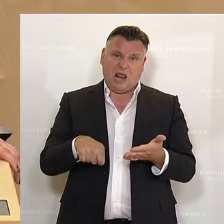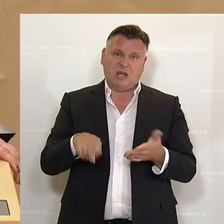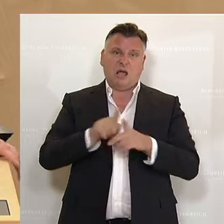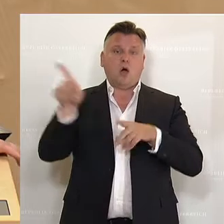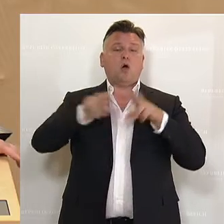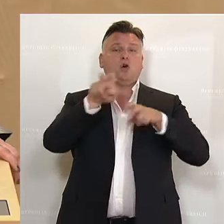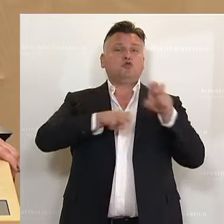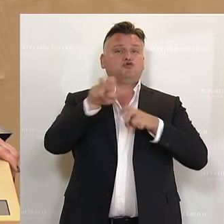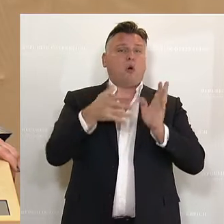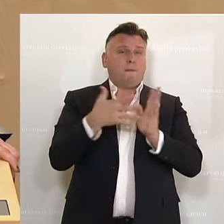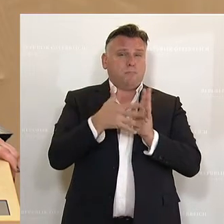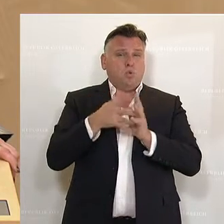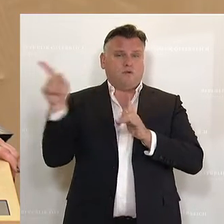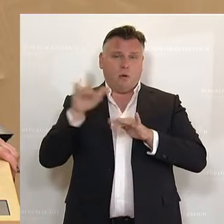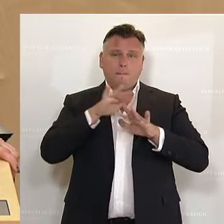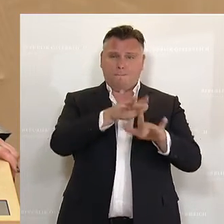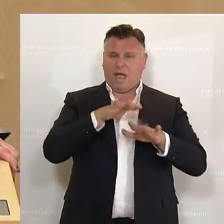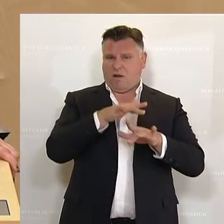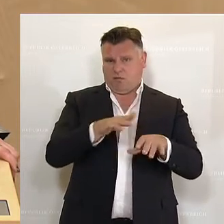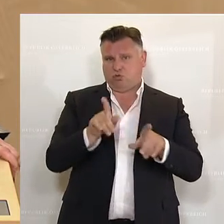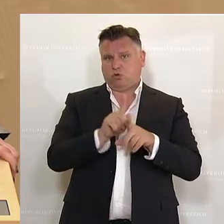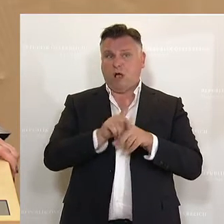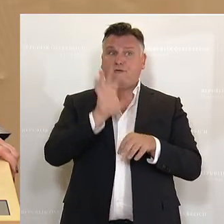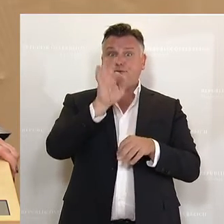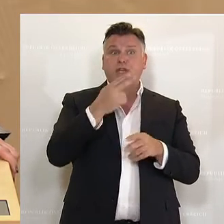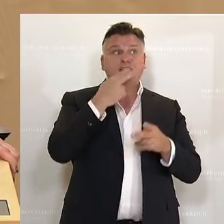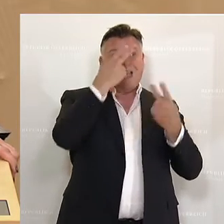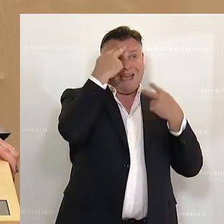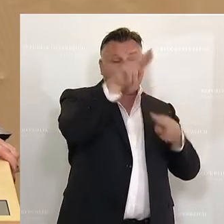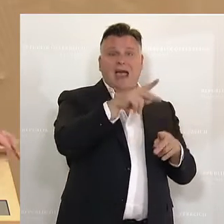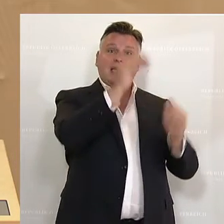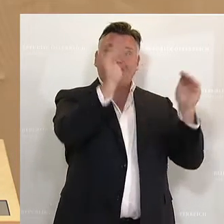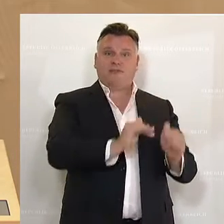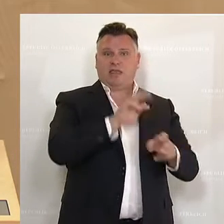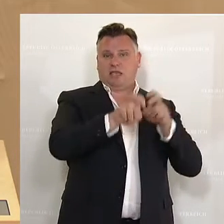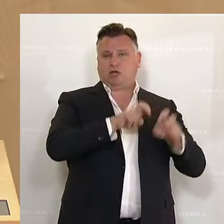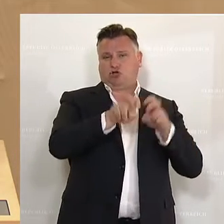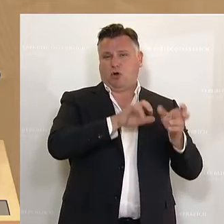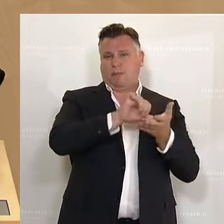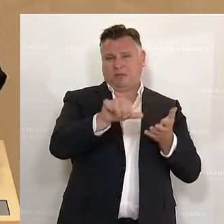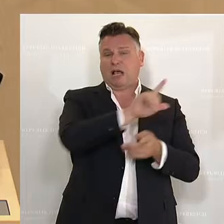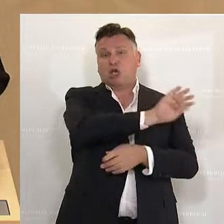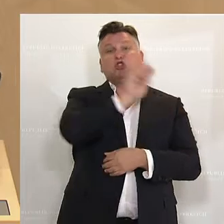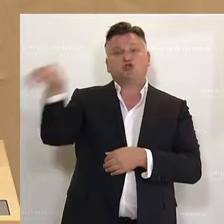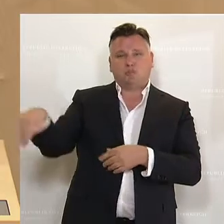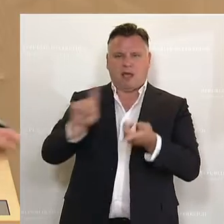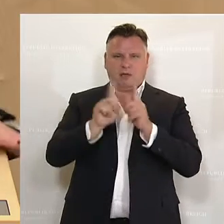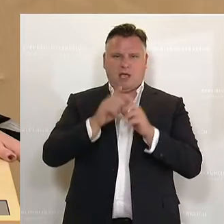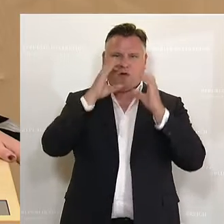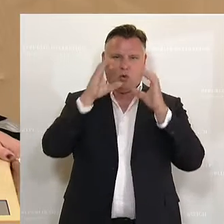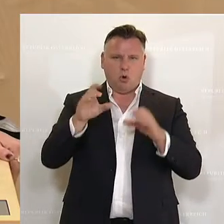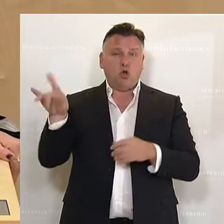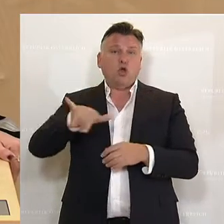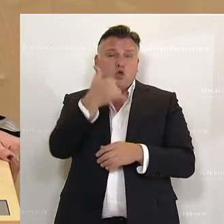Steuerprüfungen oder Steuererleichterungen für Superreiche, für die Spenderinnen der ÖVP, Angriffe auf die